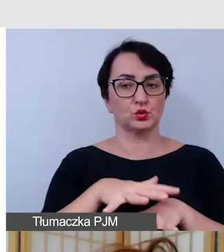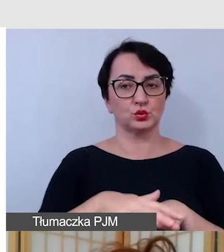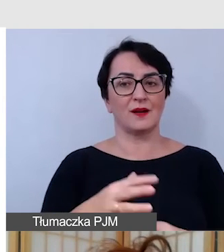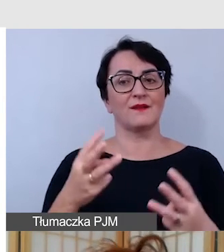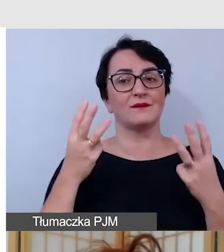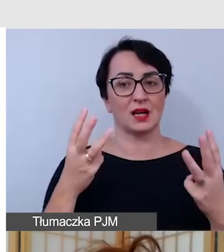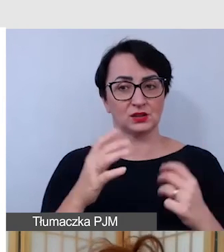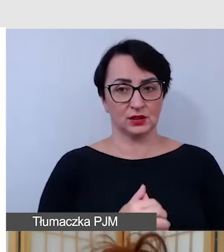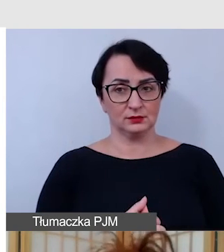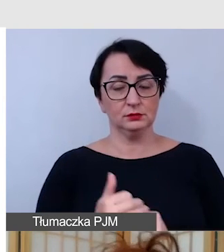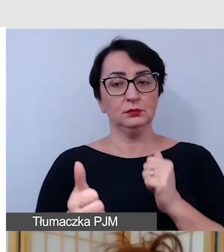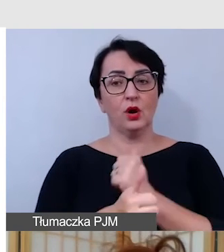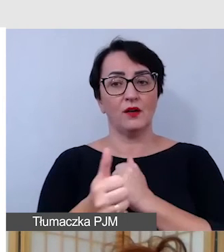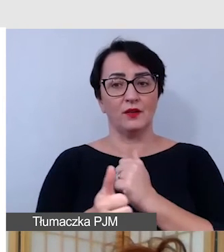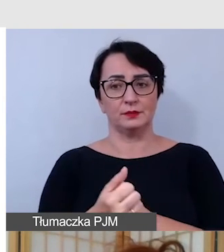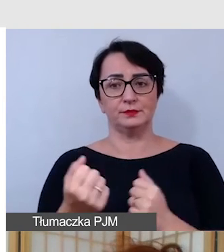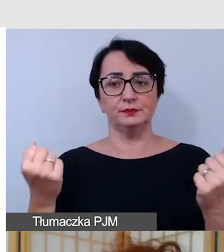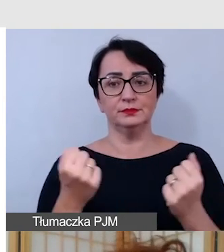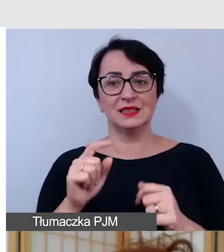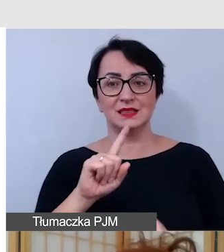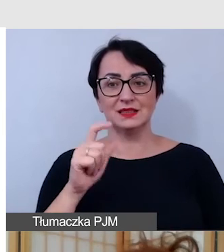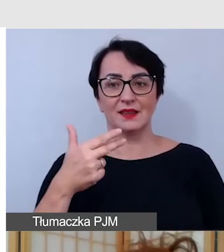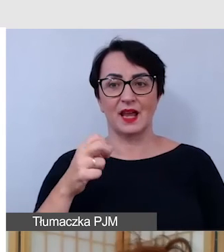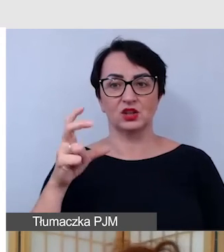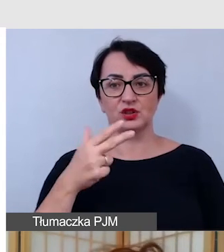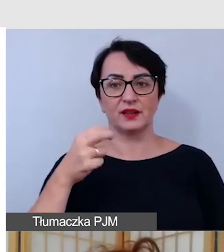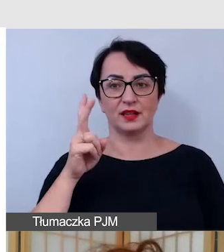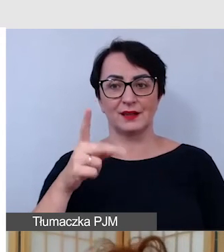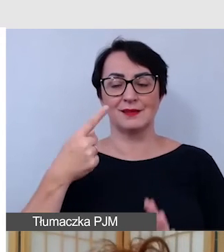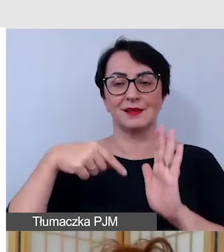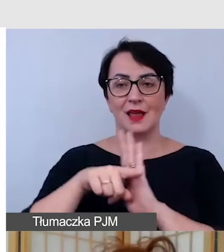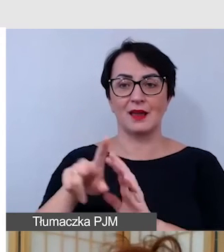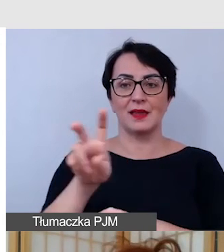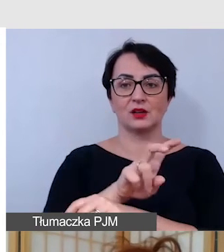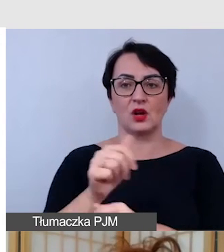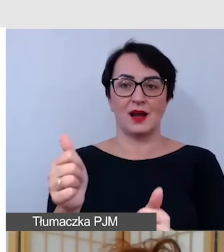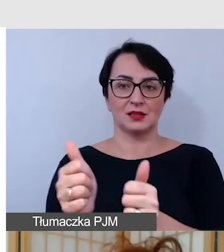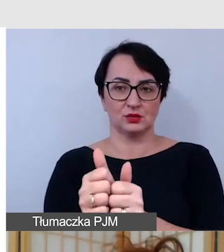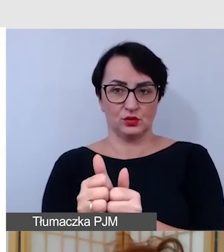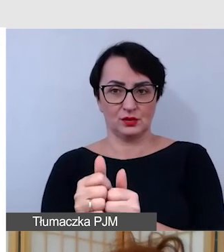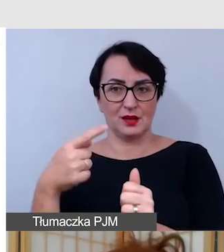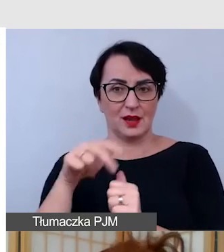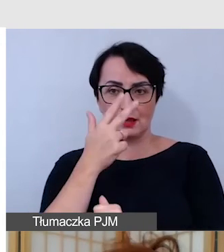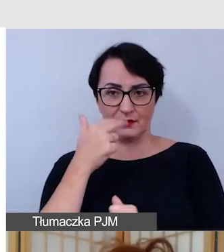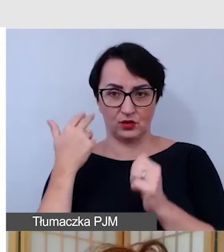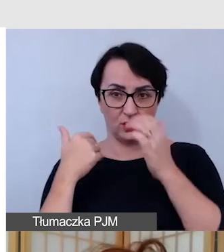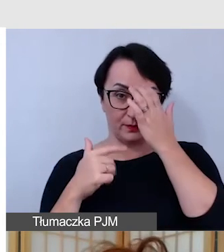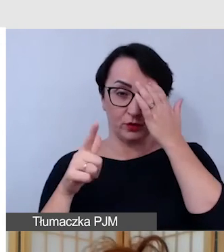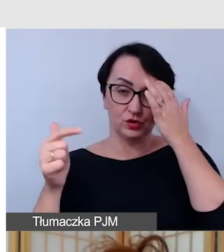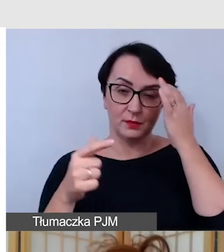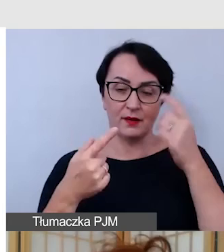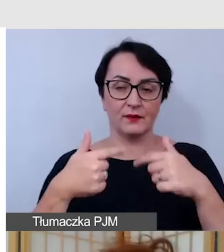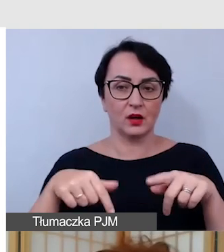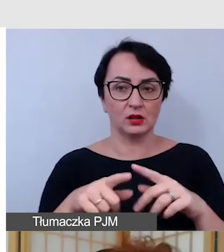ważna z powodu znaczników dla technologii asystujących i to niestety trzeba już wykonać